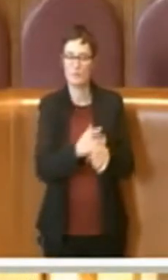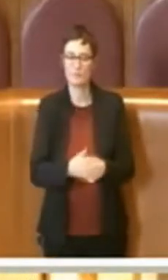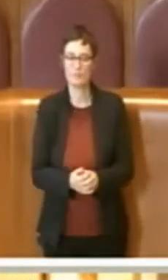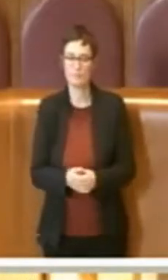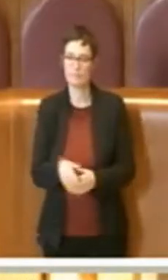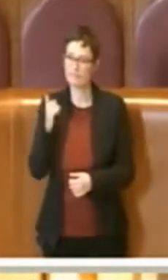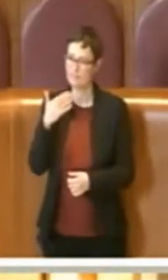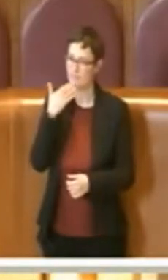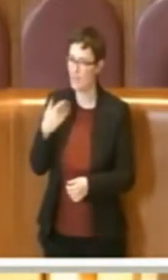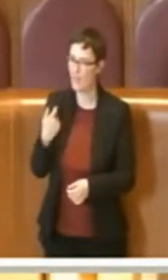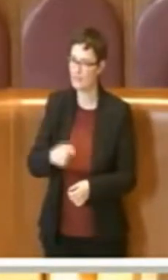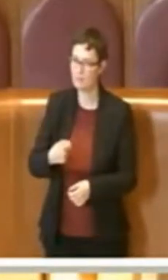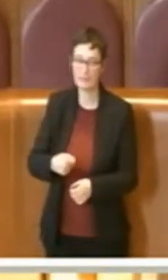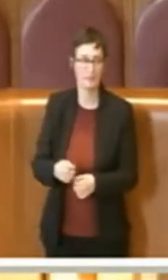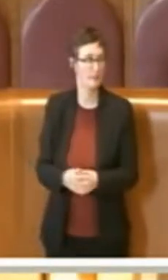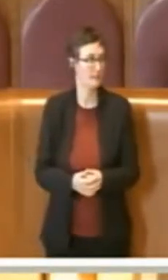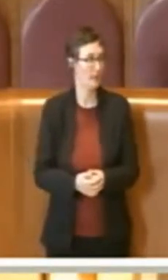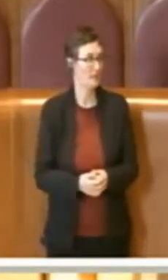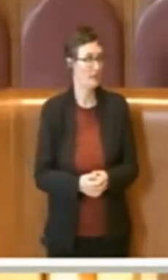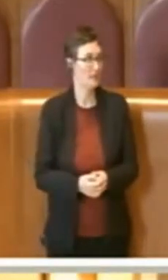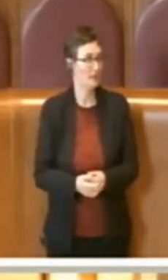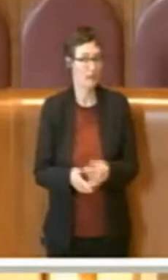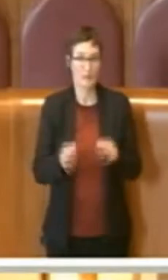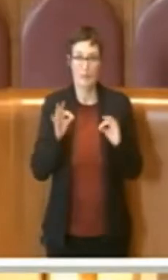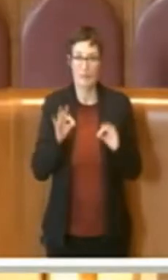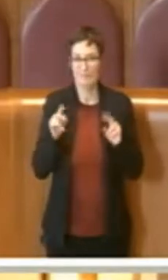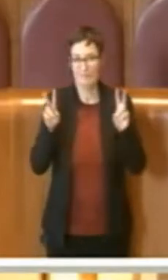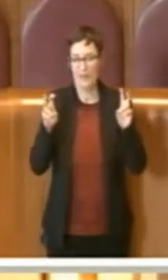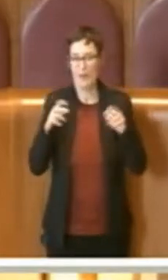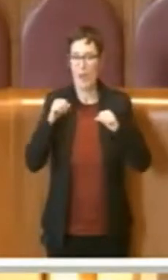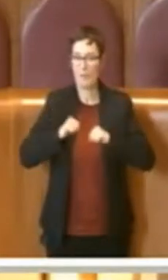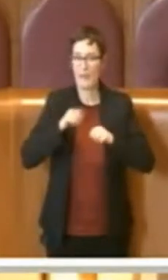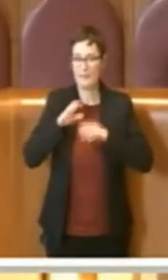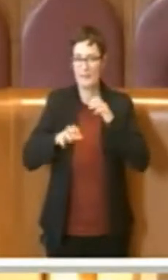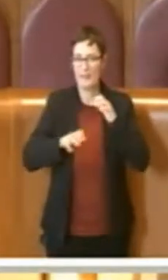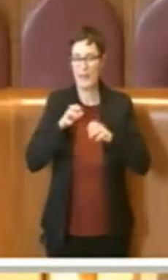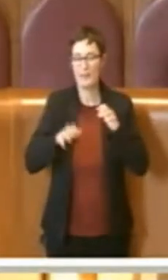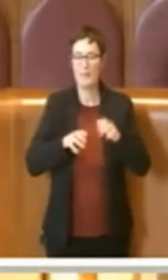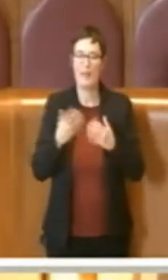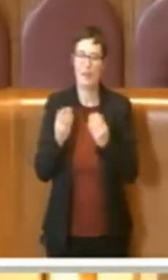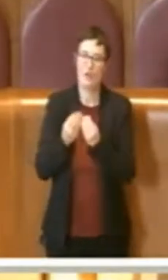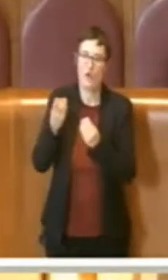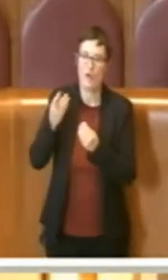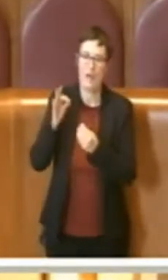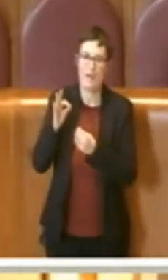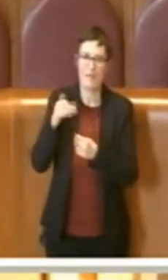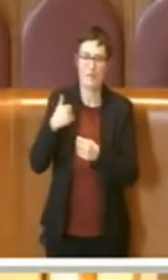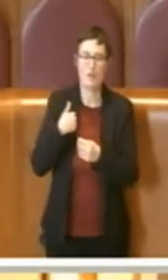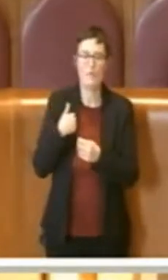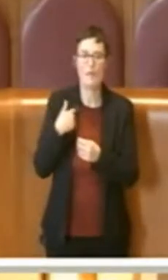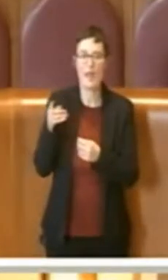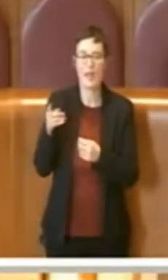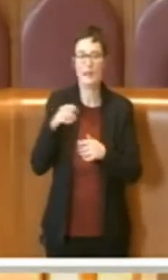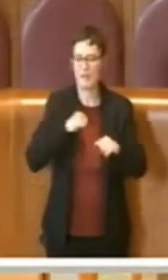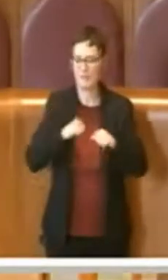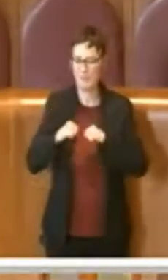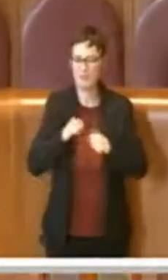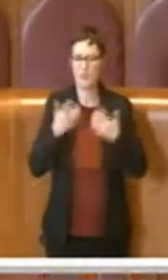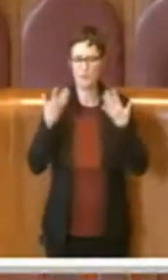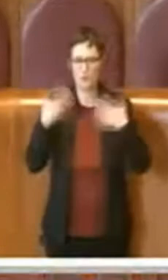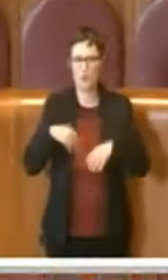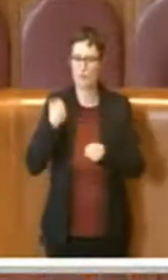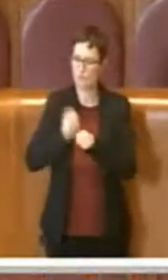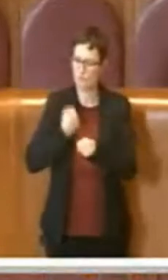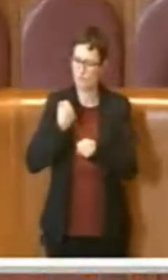Sì, grazie Presidente. Sul tema del benessere animale, come sa già il collega Filomeni, l'amministrazione sta facendo tanto,